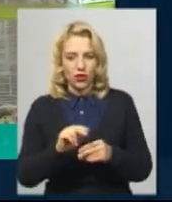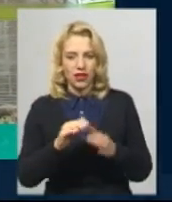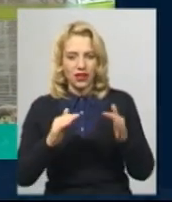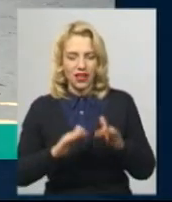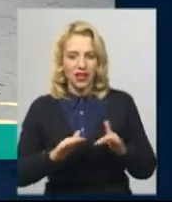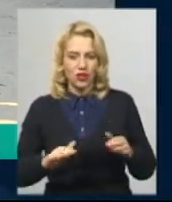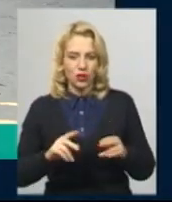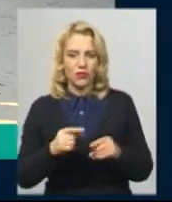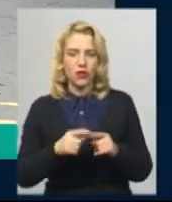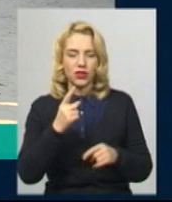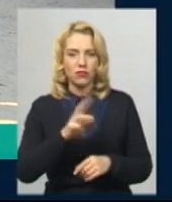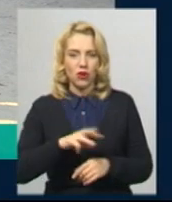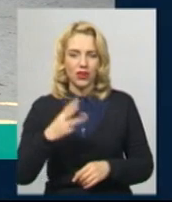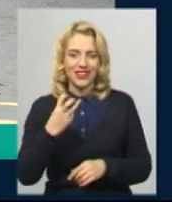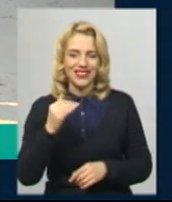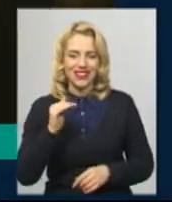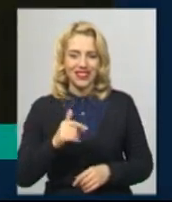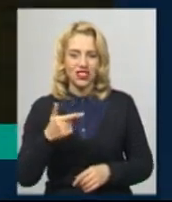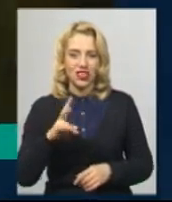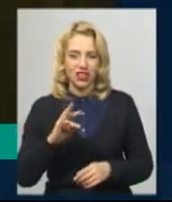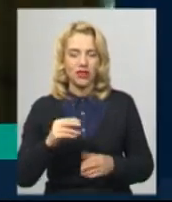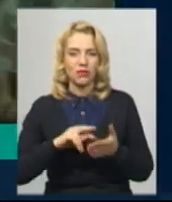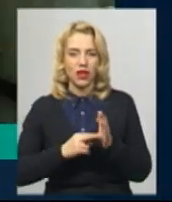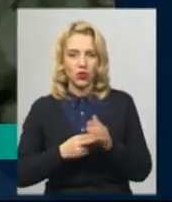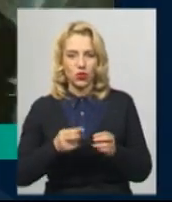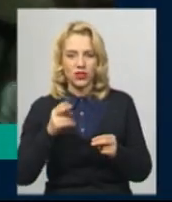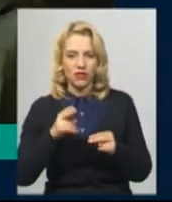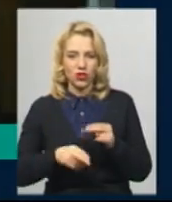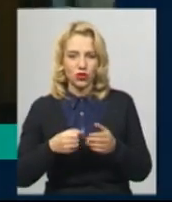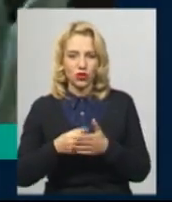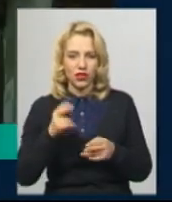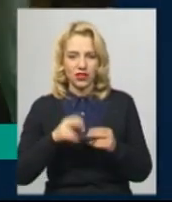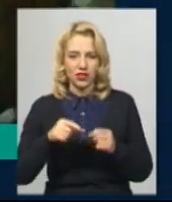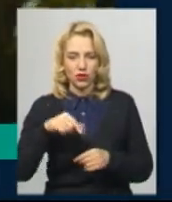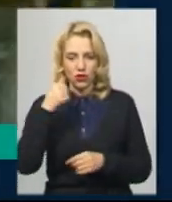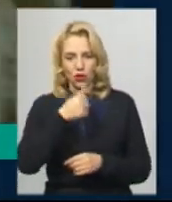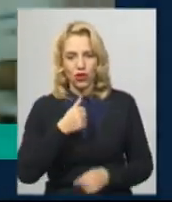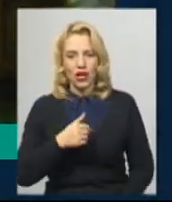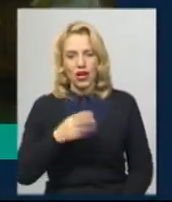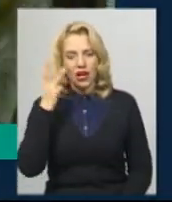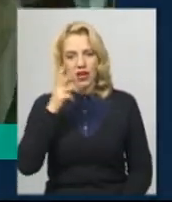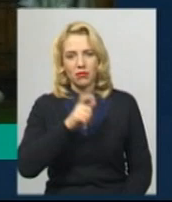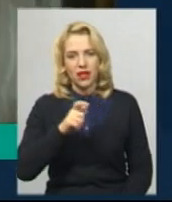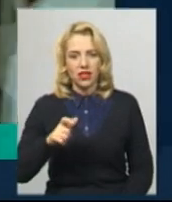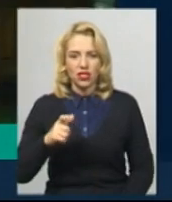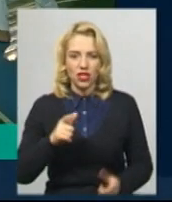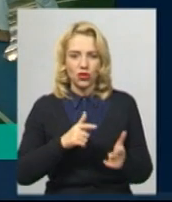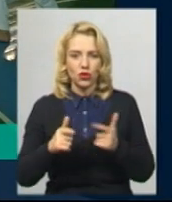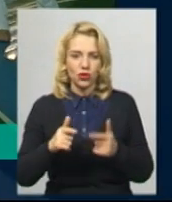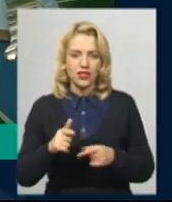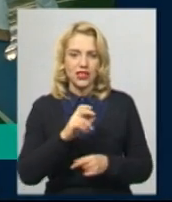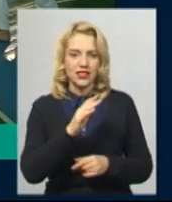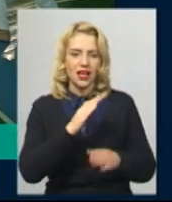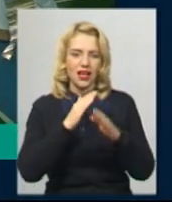тисяч гривень планують завершити до кінця цього року. Хмельничани Олександр Тимець і Альона Вересняк готуються до чемпіонату світу з кіо-кошенка і